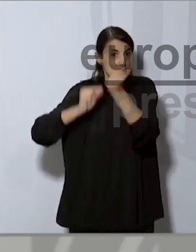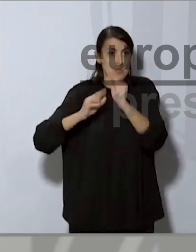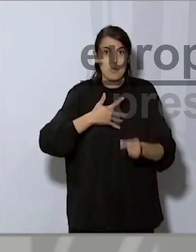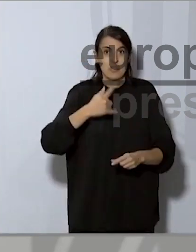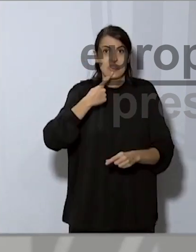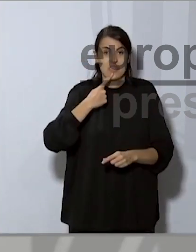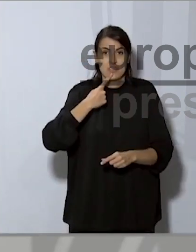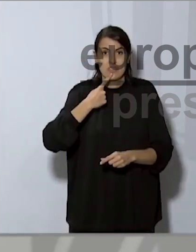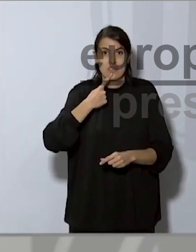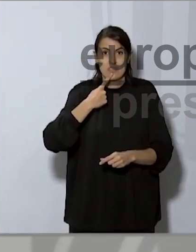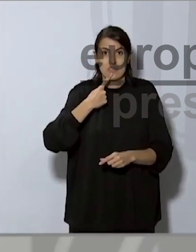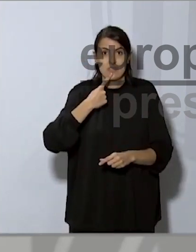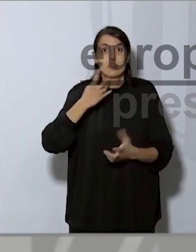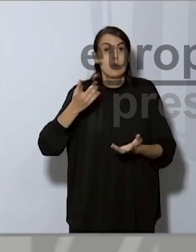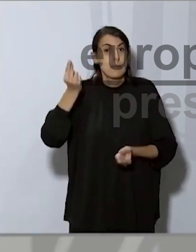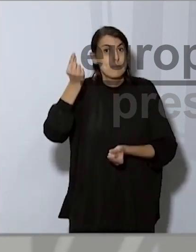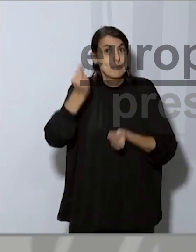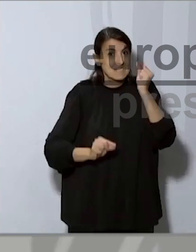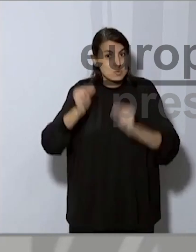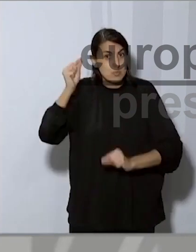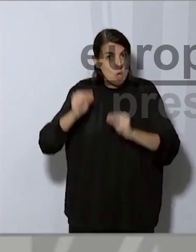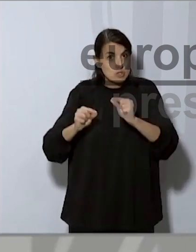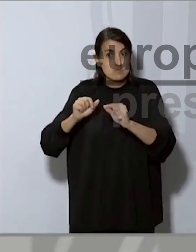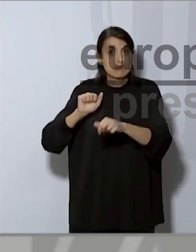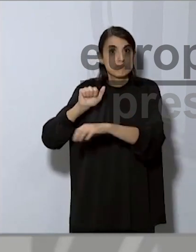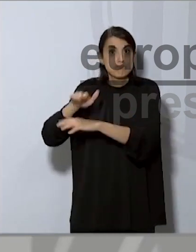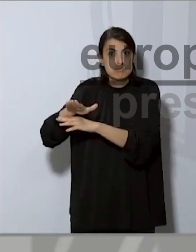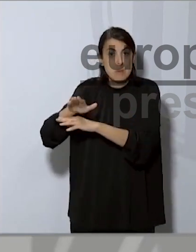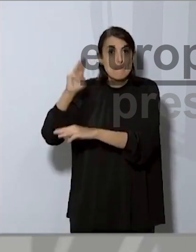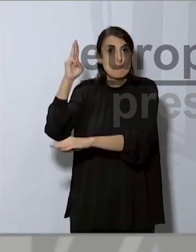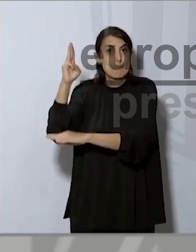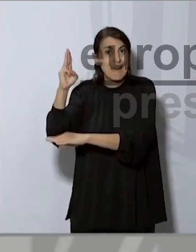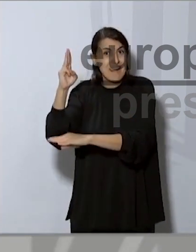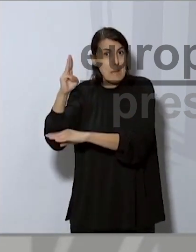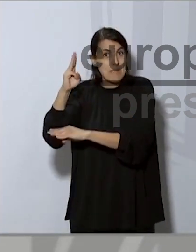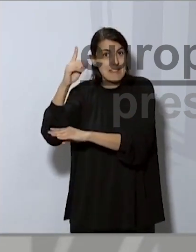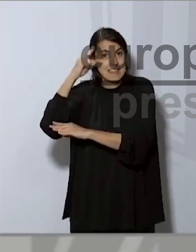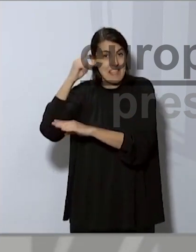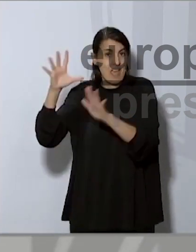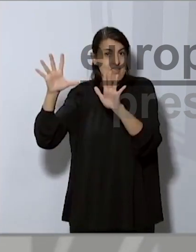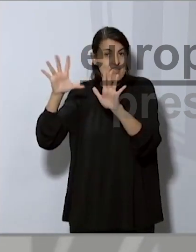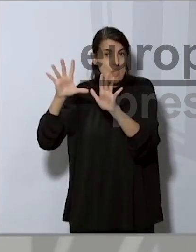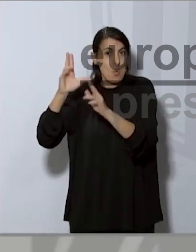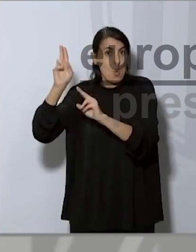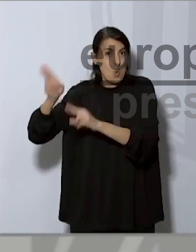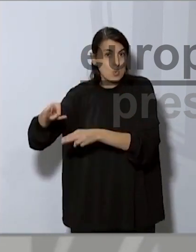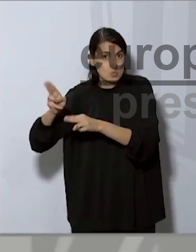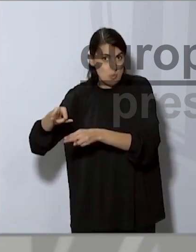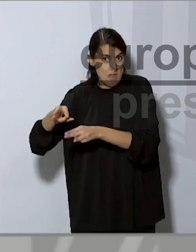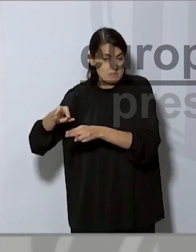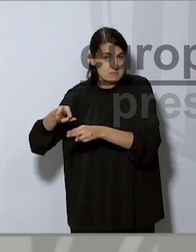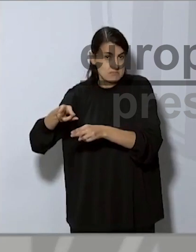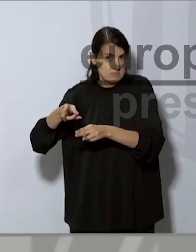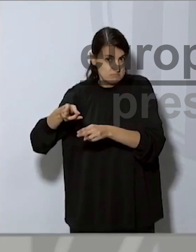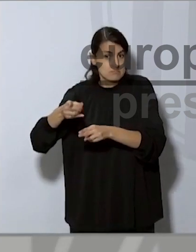'obligatorietat de remetre el pressupost al Parlament abans del 10 d'octubre de cada any, que com saben, per motius